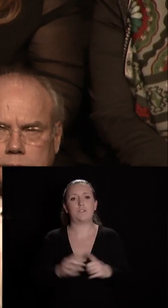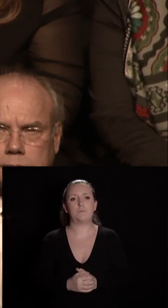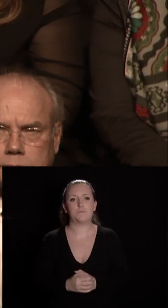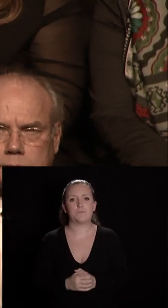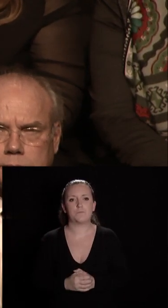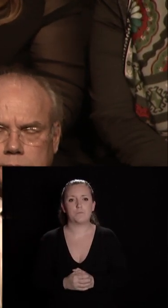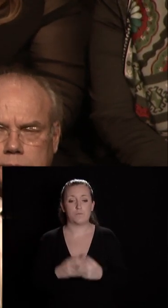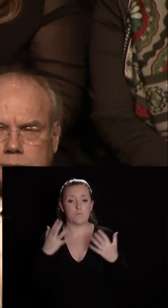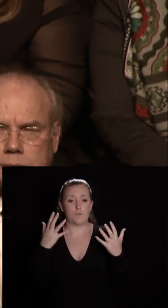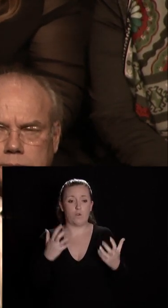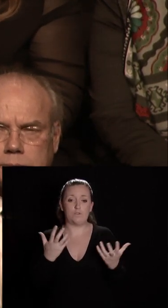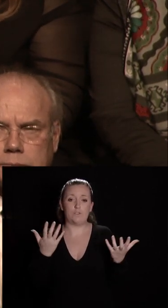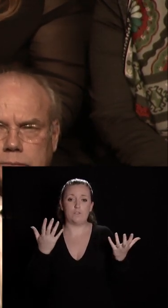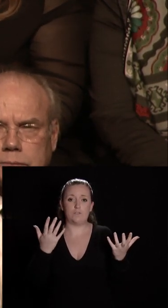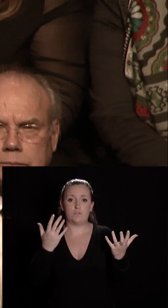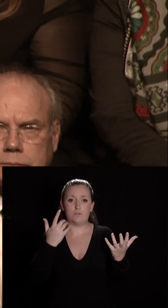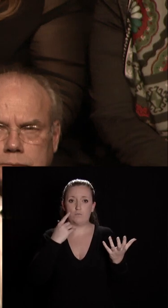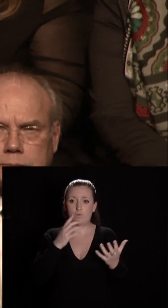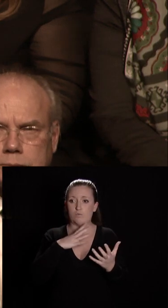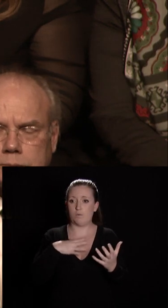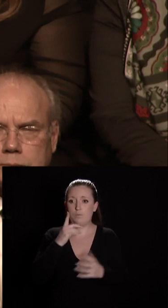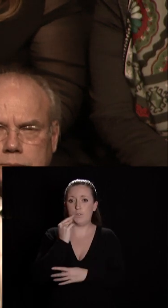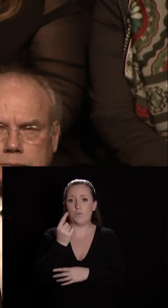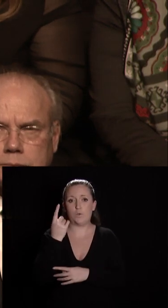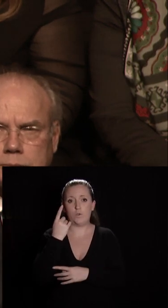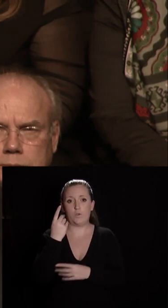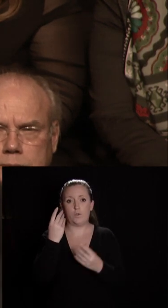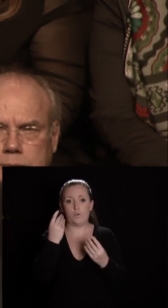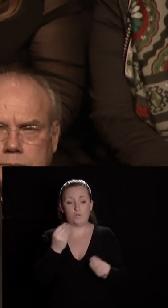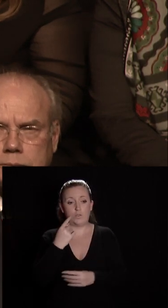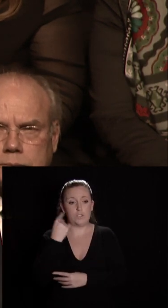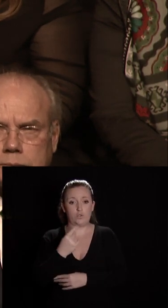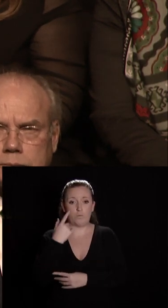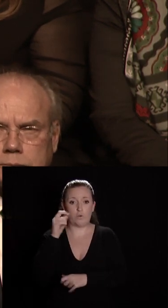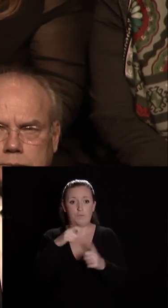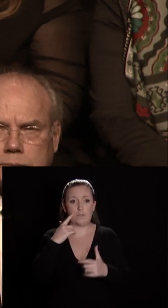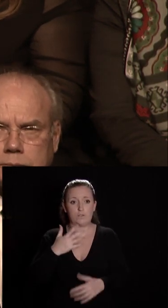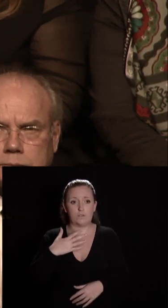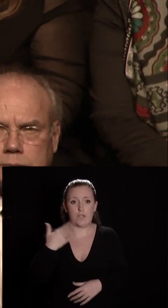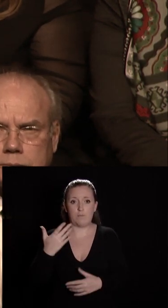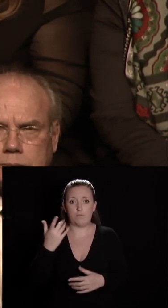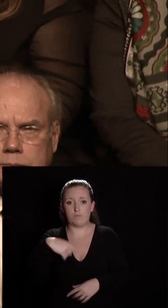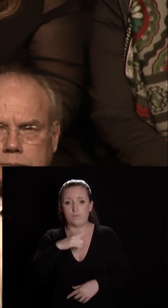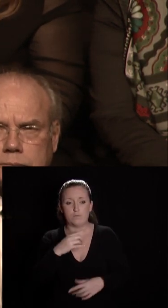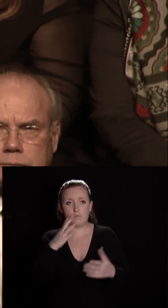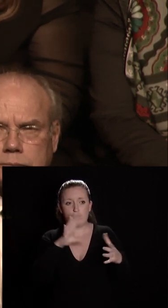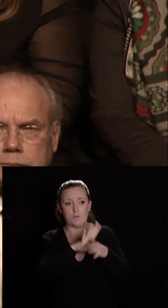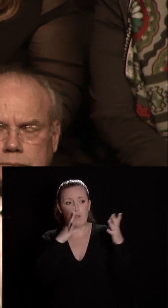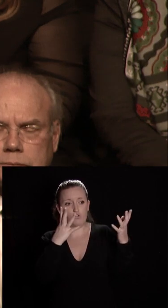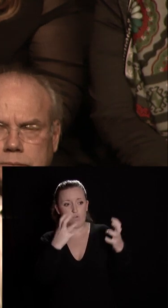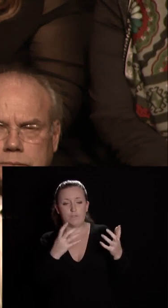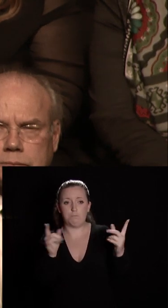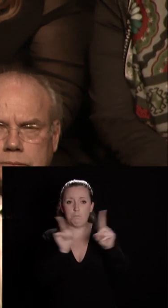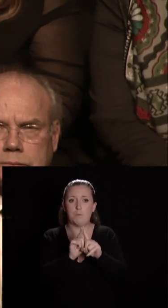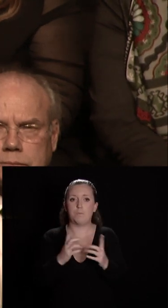mesdames messieurs tout simplement que Dijon offre ceux qu'il aime le visage qu'ils attendent d'elle je veux